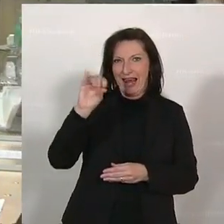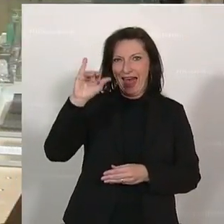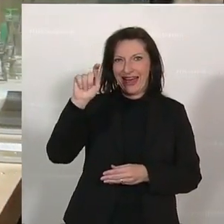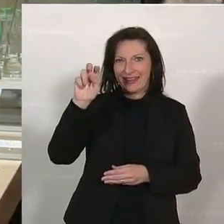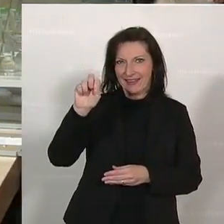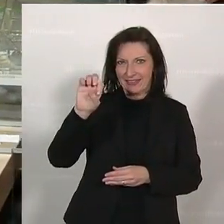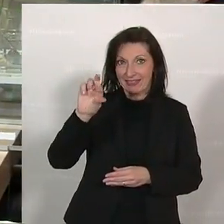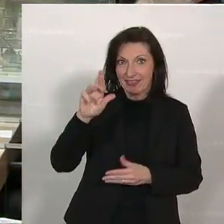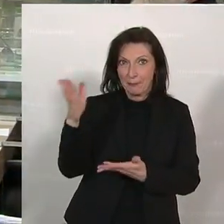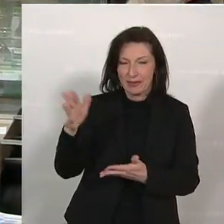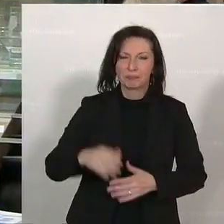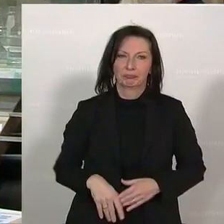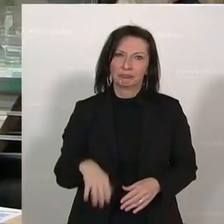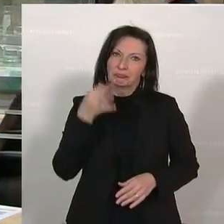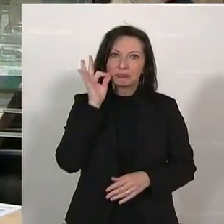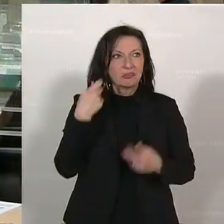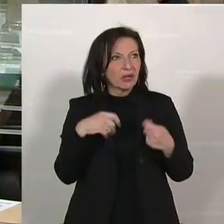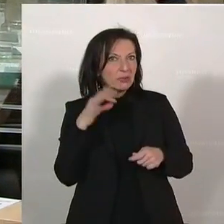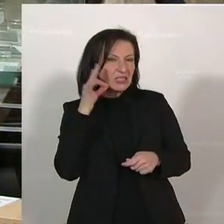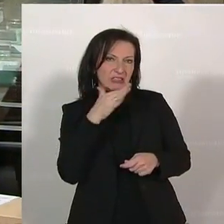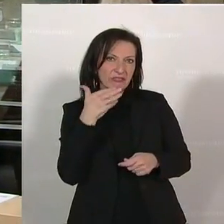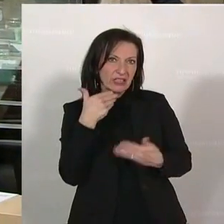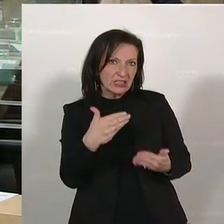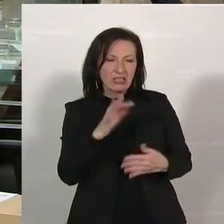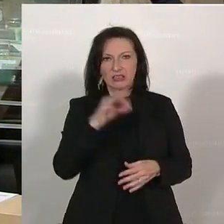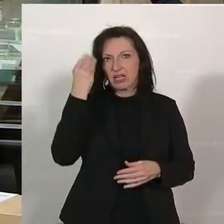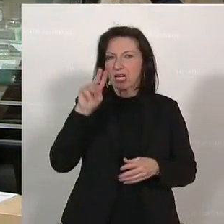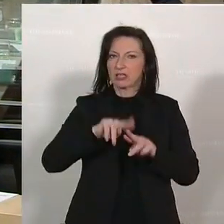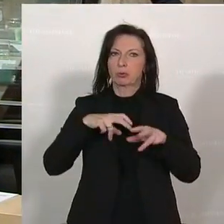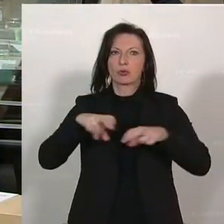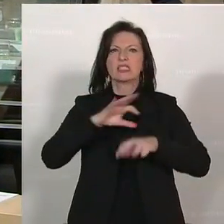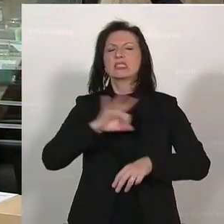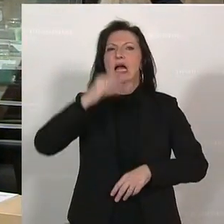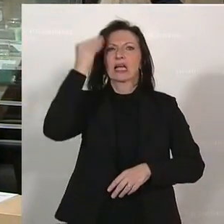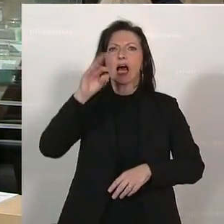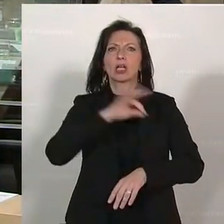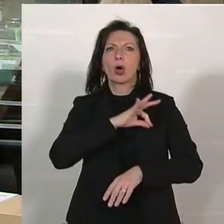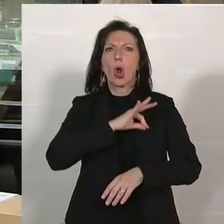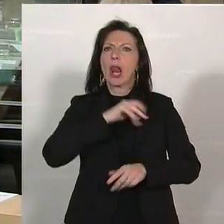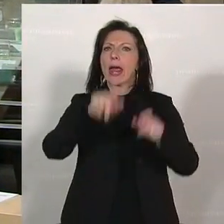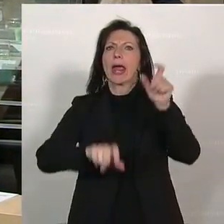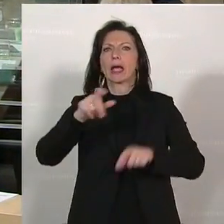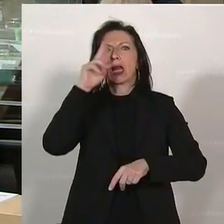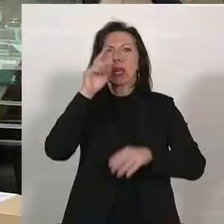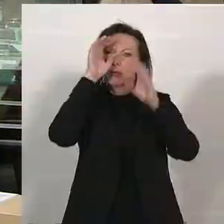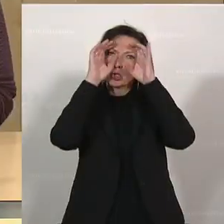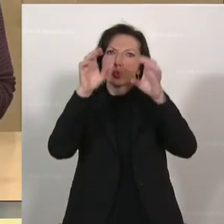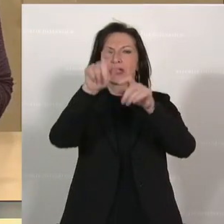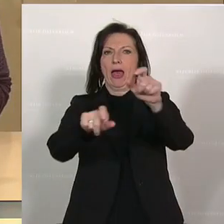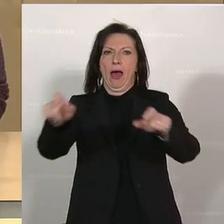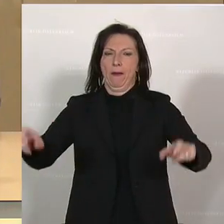ihrer Partei. Vielen Dank, Frau Präsidentin, werte Bundesregierung, sehr geehrte Kolleginnen und Kollegen, liebe Zuseherinnen und Zuseher,